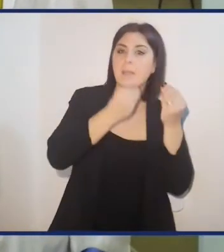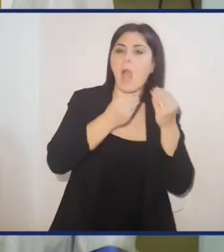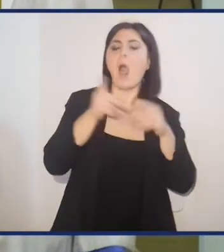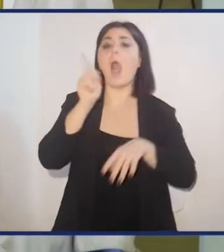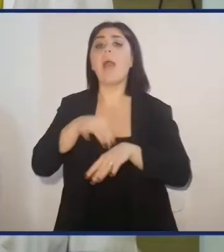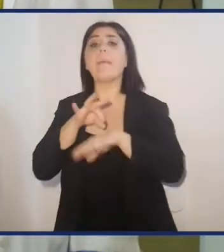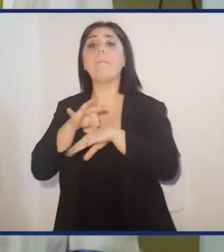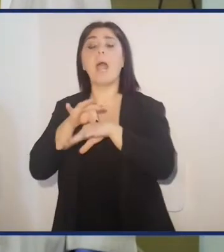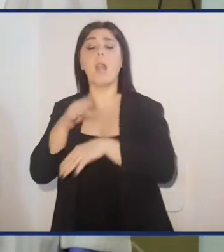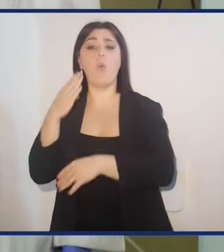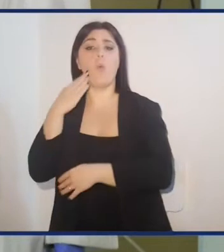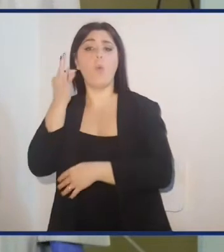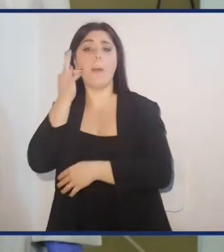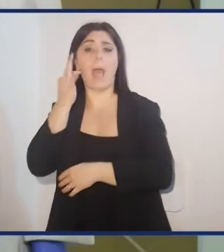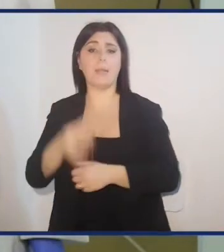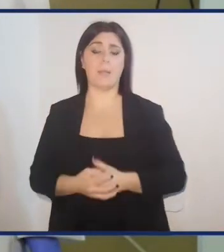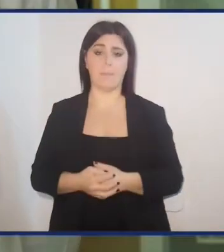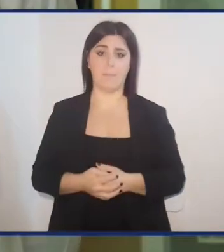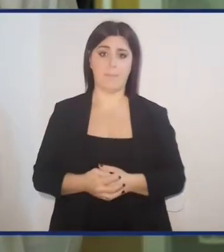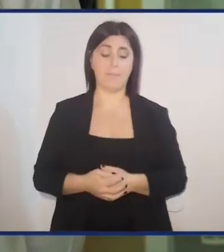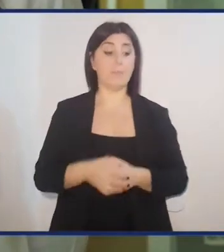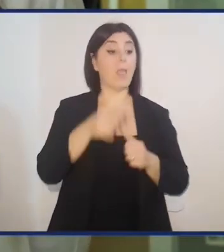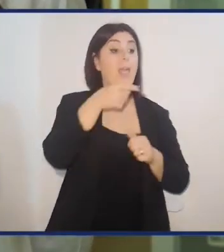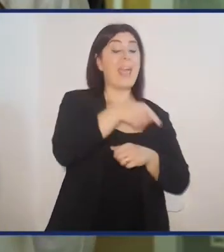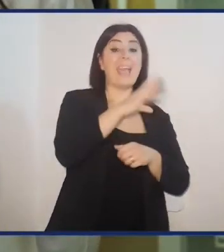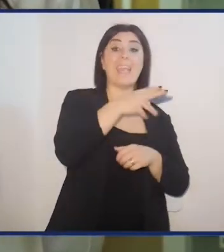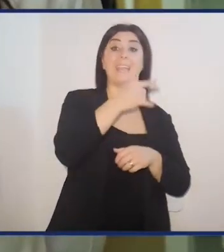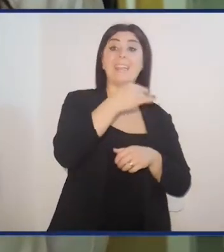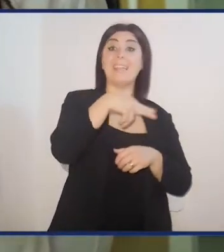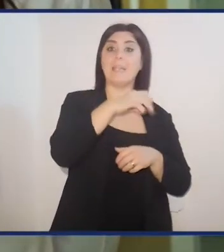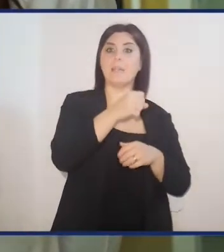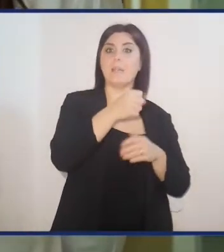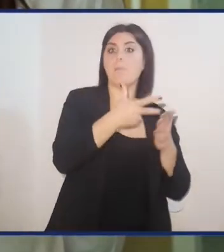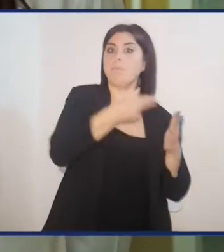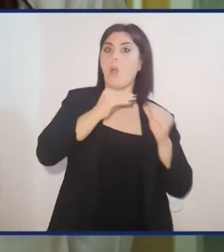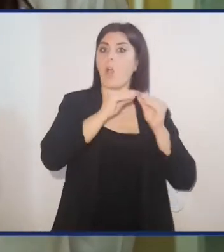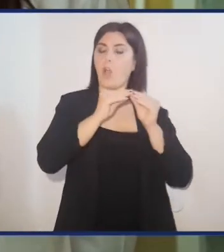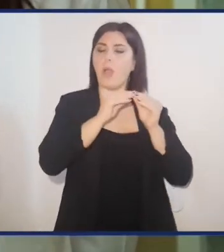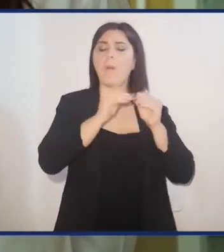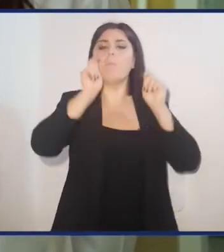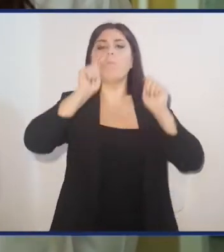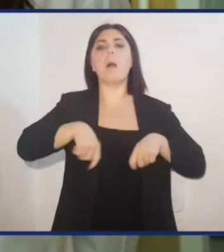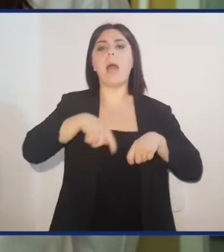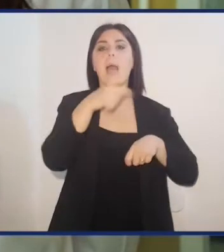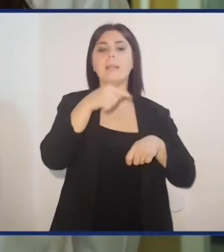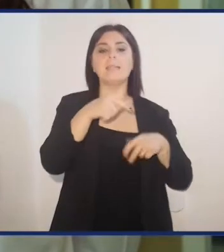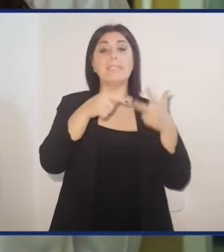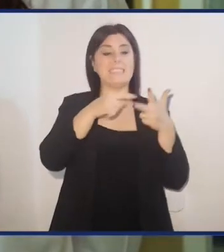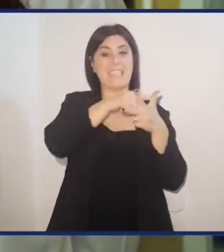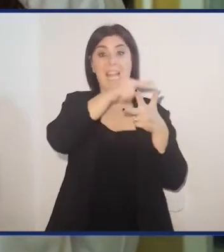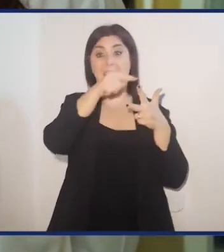attraverso la pelle umana. Per estrarre la chitina, partiamo in particolar modo da